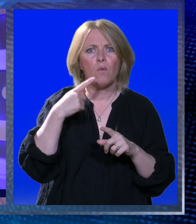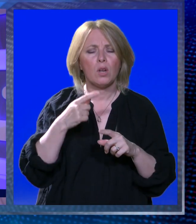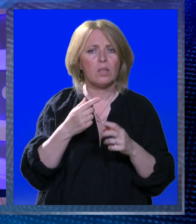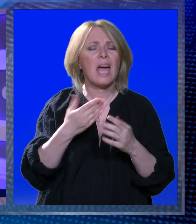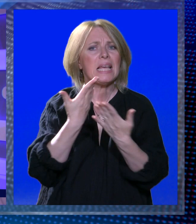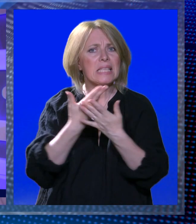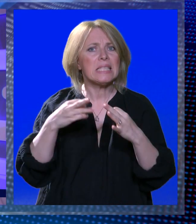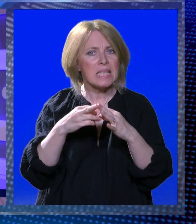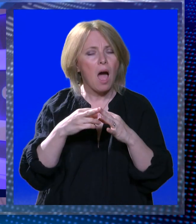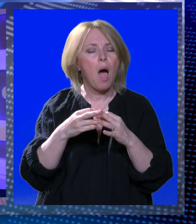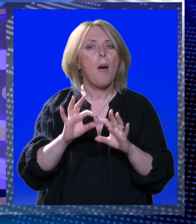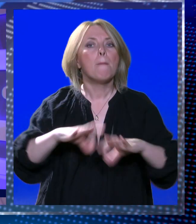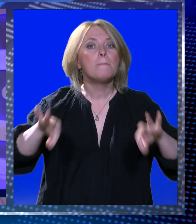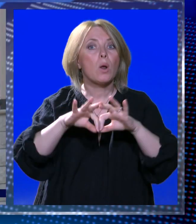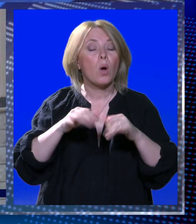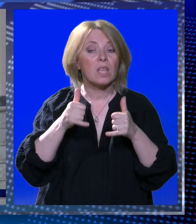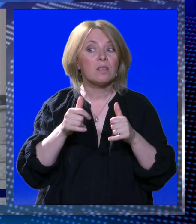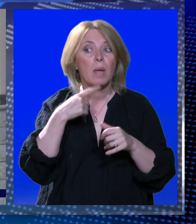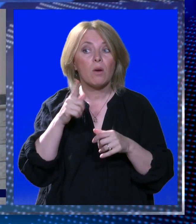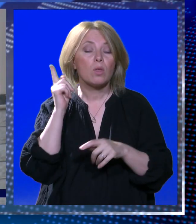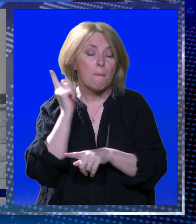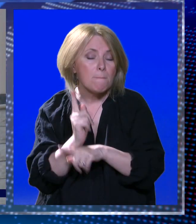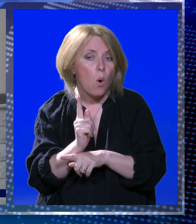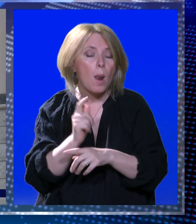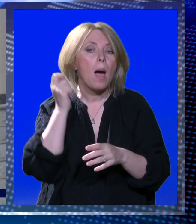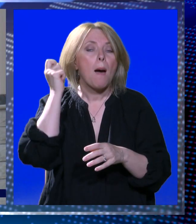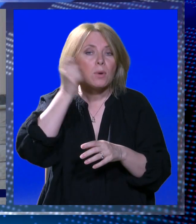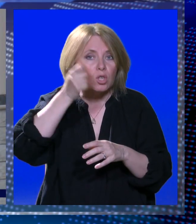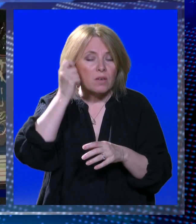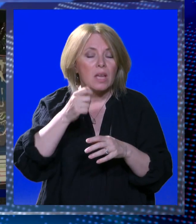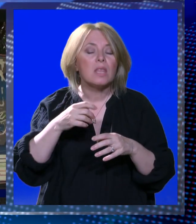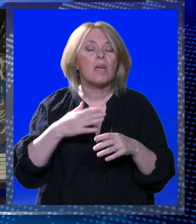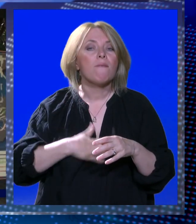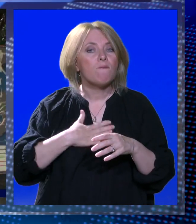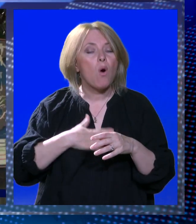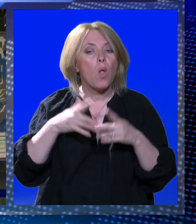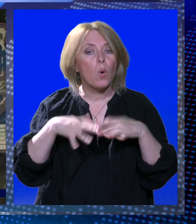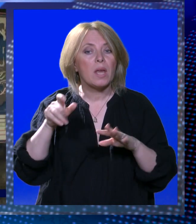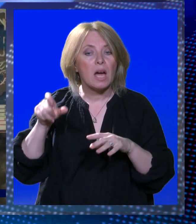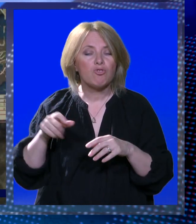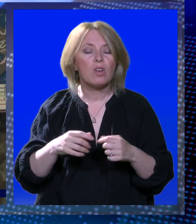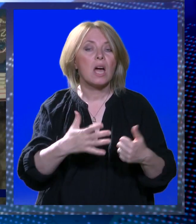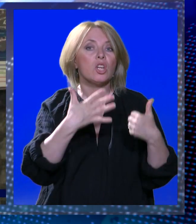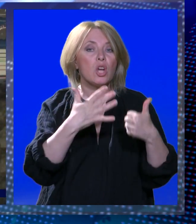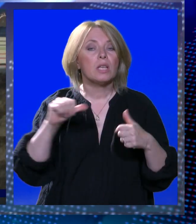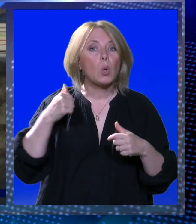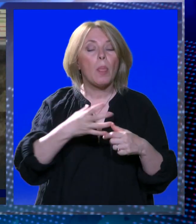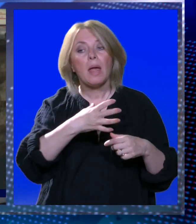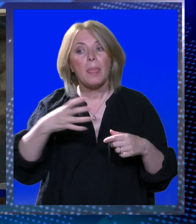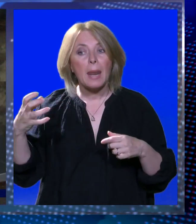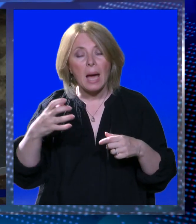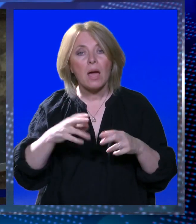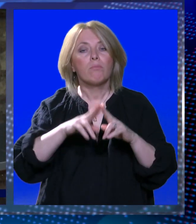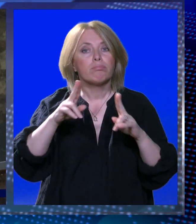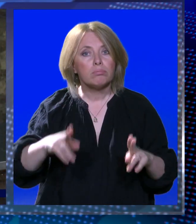poručuje da poštuje volju građana. Skoro šest godina toliko je trebalo arbitražnom sudu da odbije odštetni